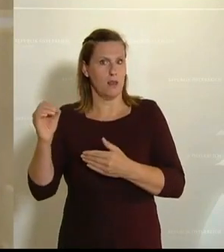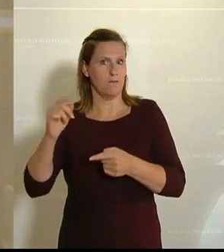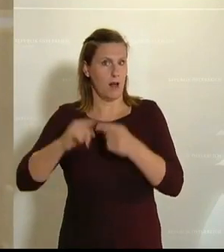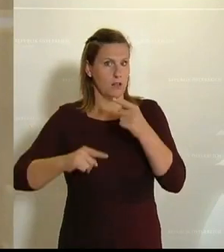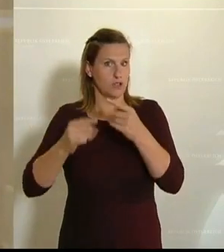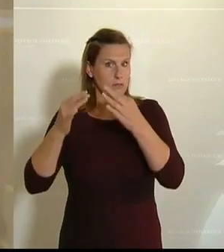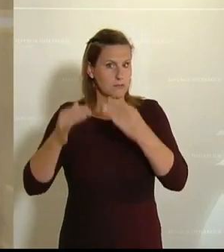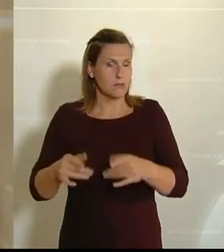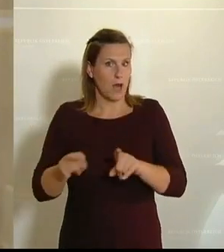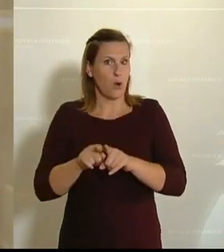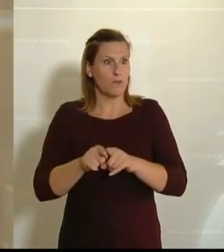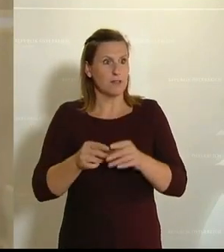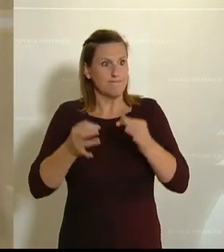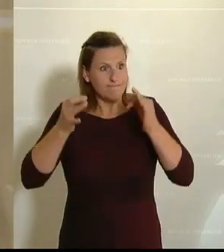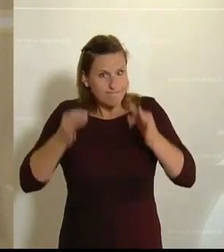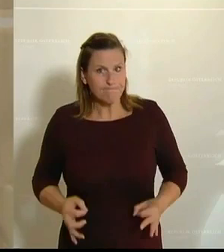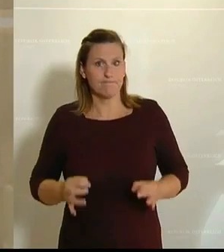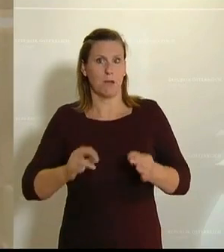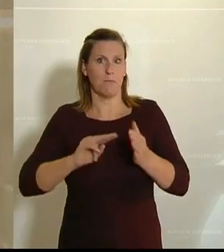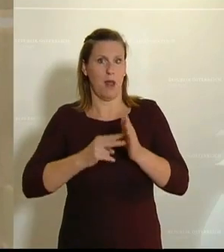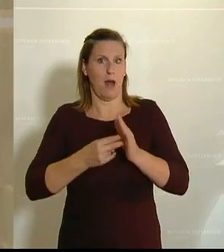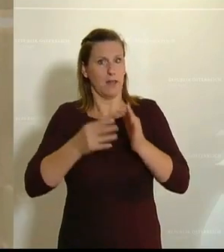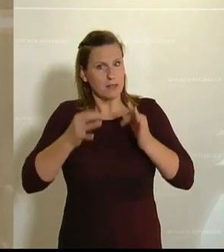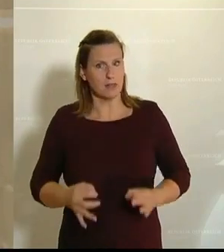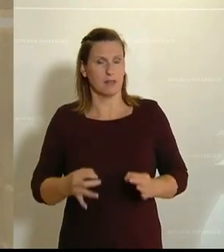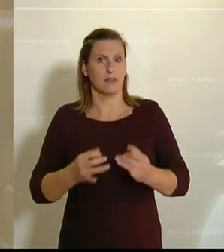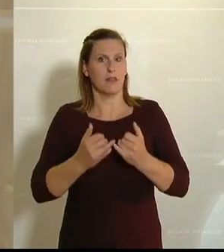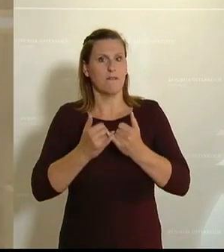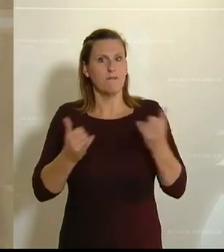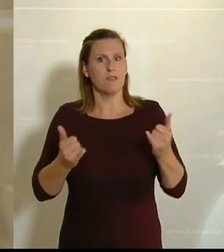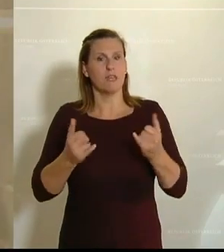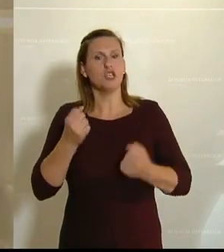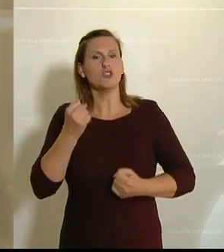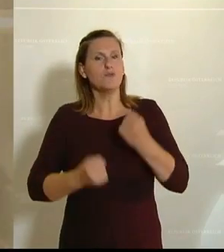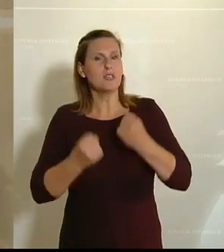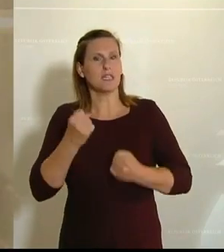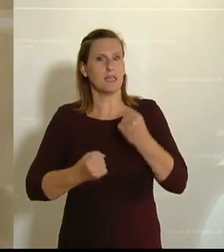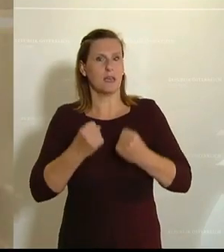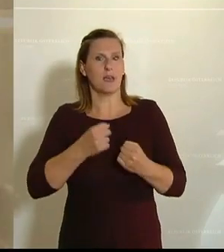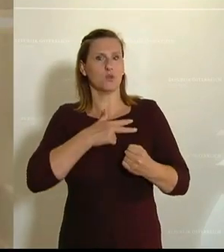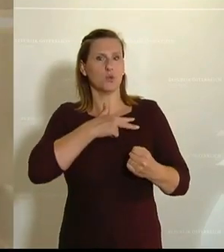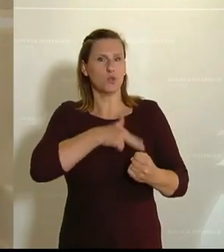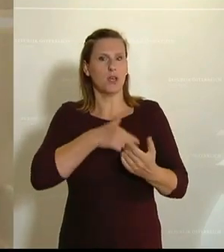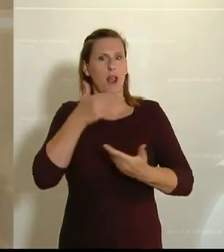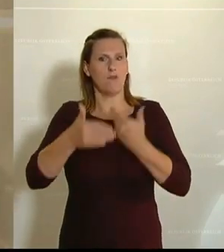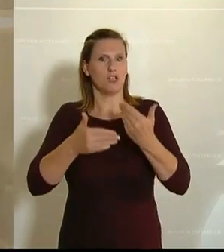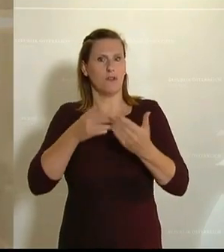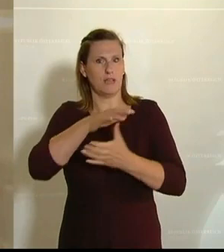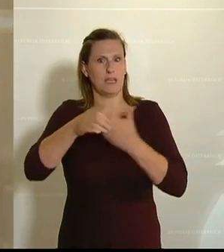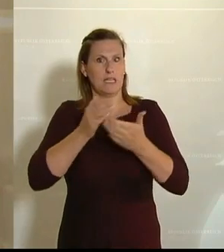einem konkreten Plan, wie Österreich aus dieser schweren sozialen und wirtschaftlichen Krise herauskommt.